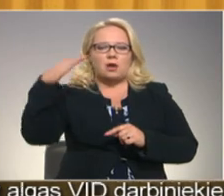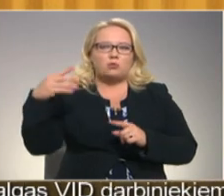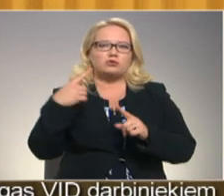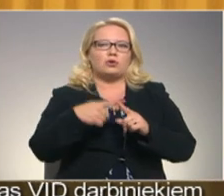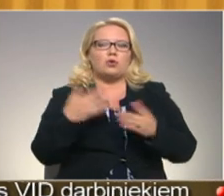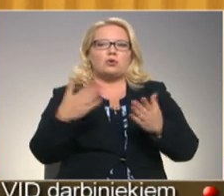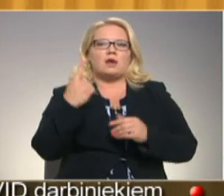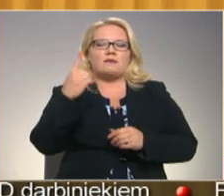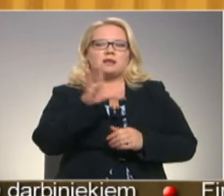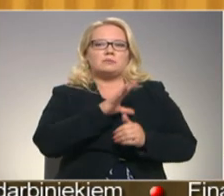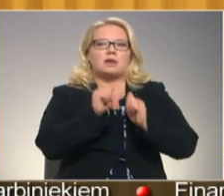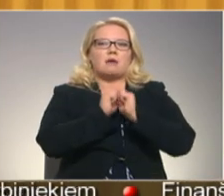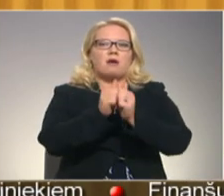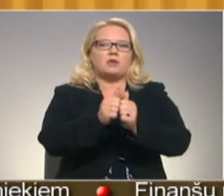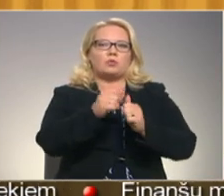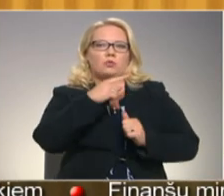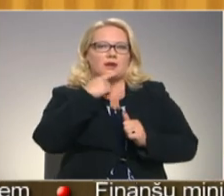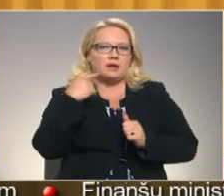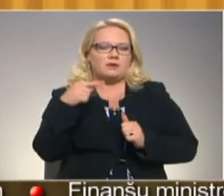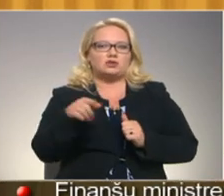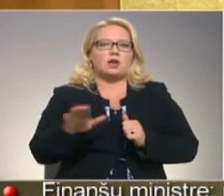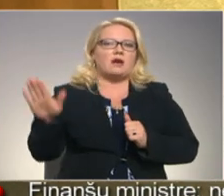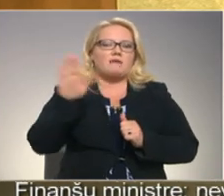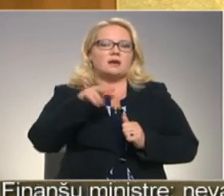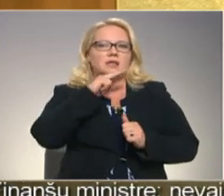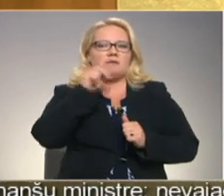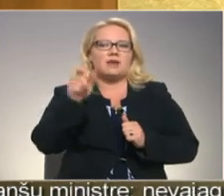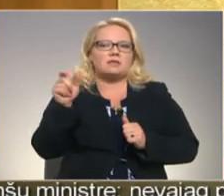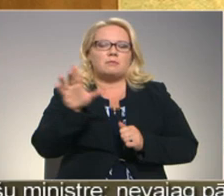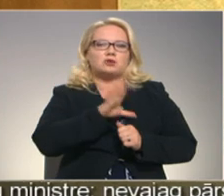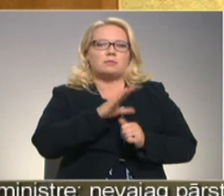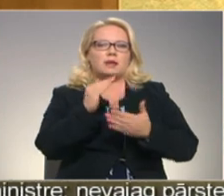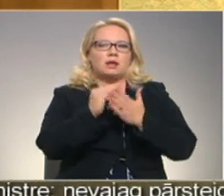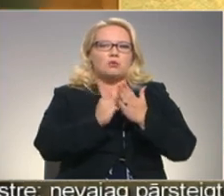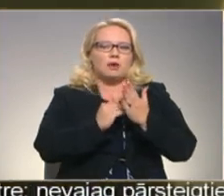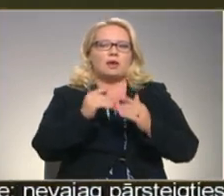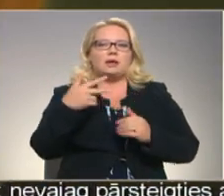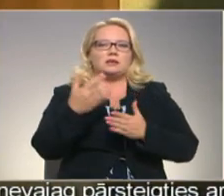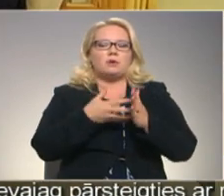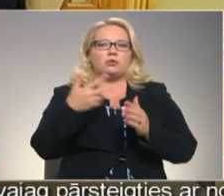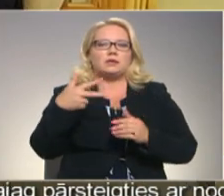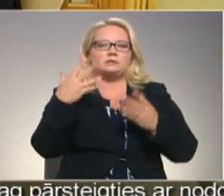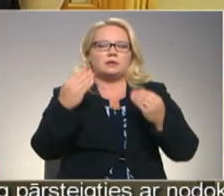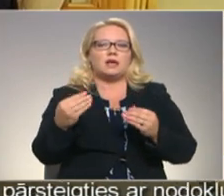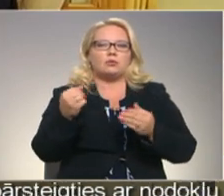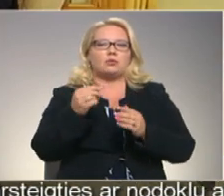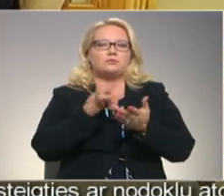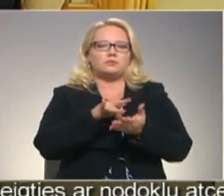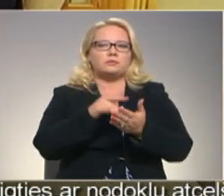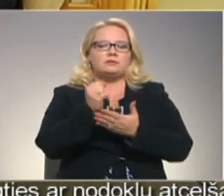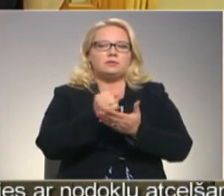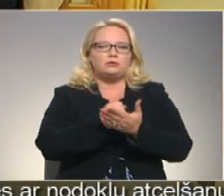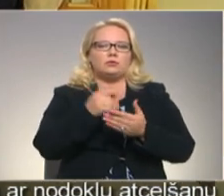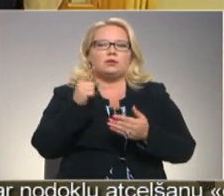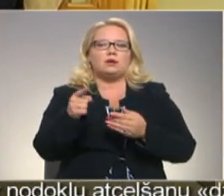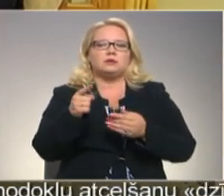no kuriem vietas bija pavadons no Krievijas. Šajā valstī vietnamieši uzturējās likumīgi, izmantoja 30 dienu turisma vīzu. Naugšā un sociālās